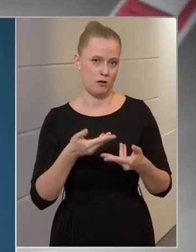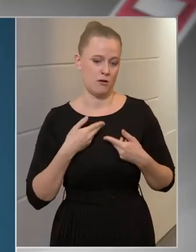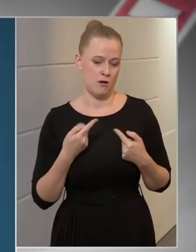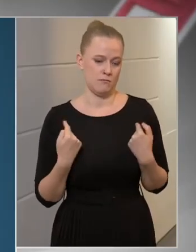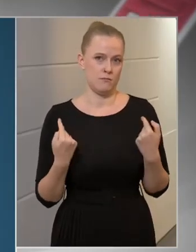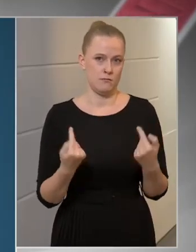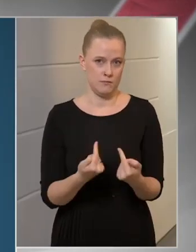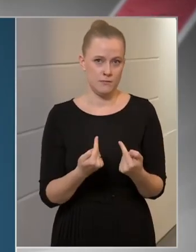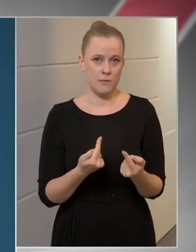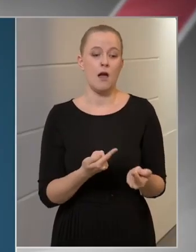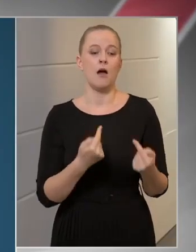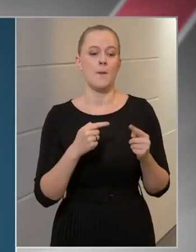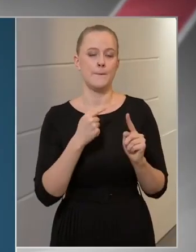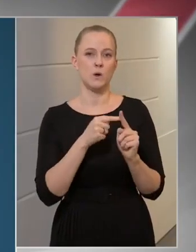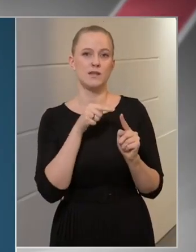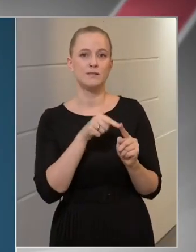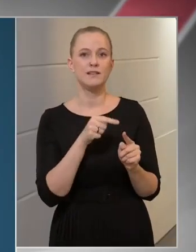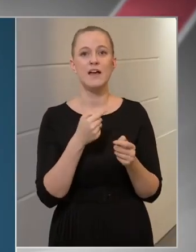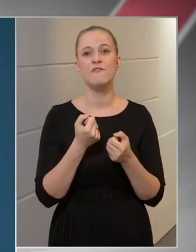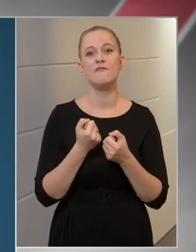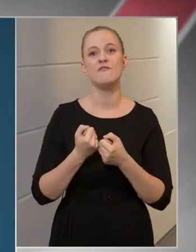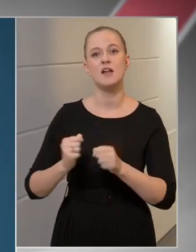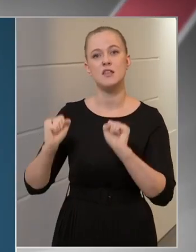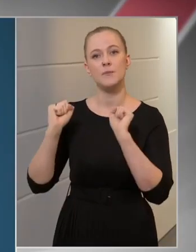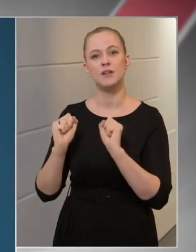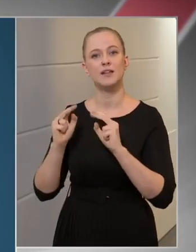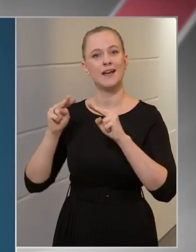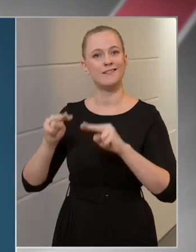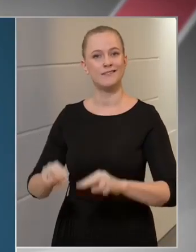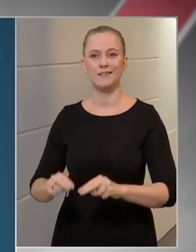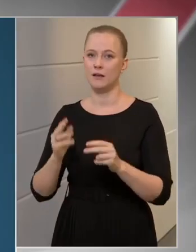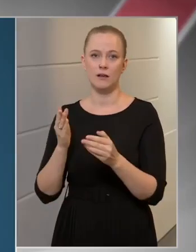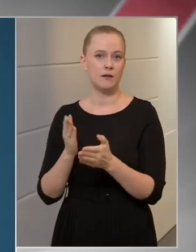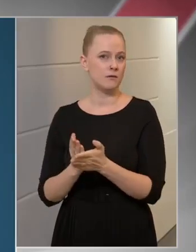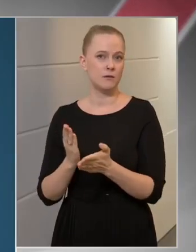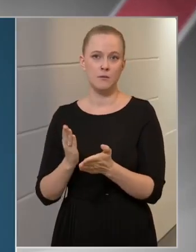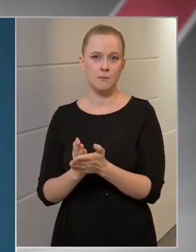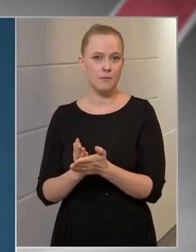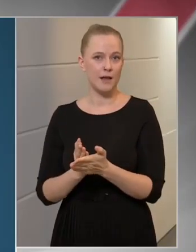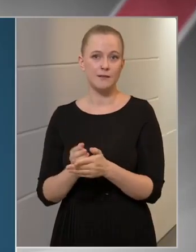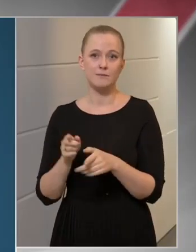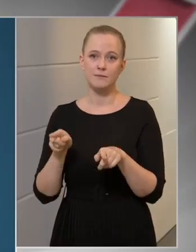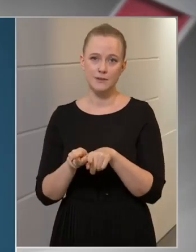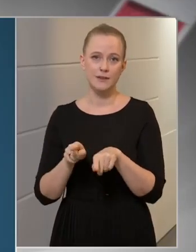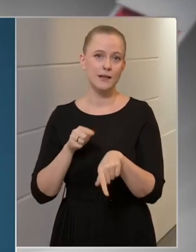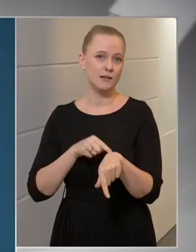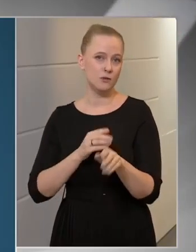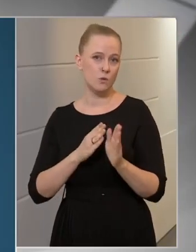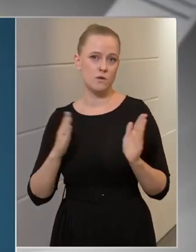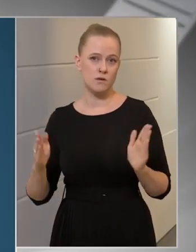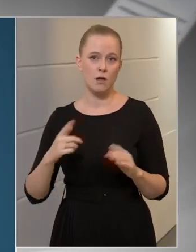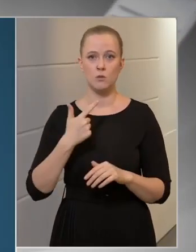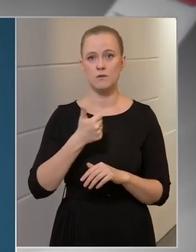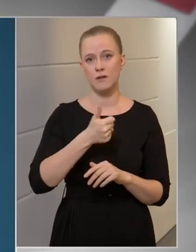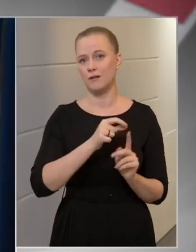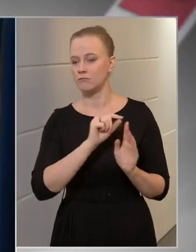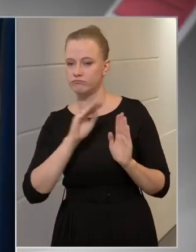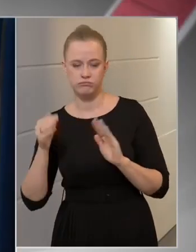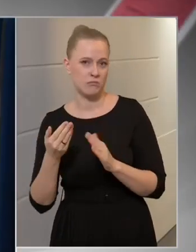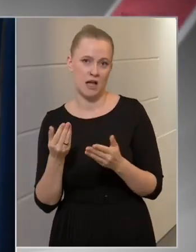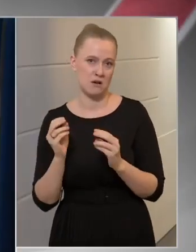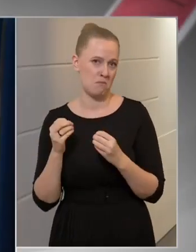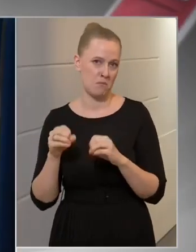minket, de a felszabadítás tényét már jelentősen ebben az időszakban nem befolyásolja.